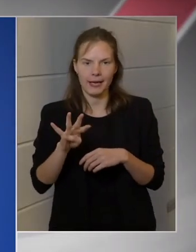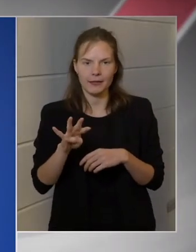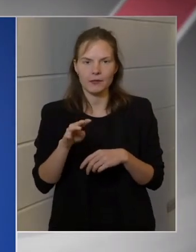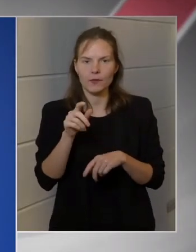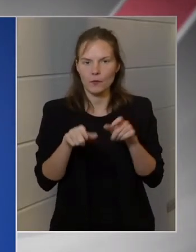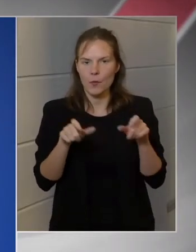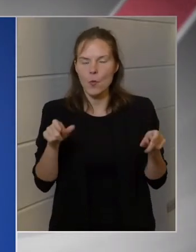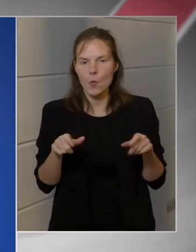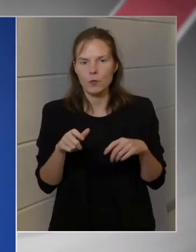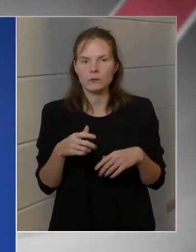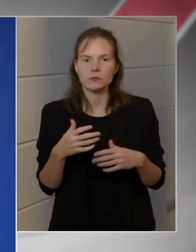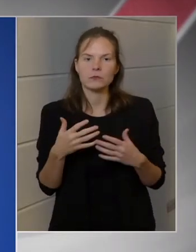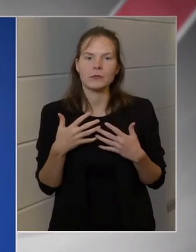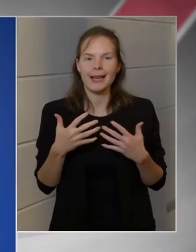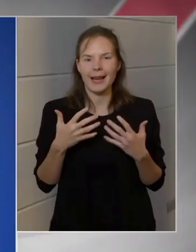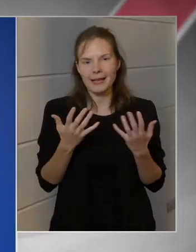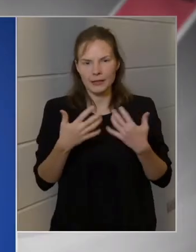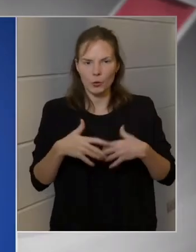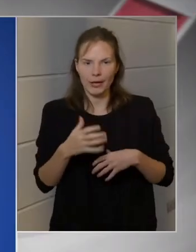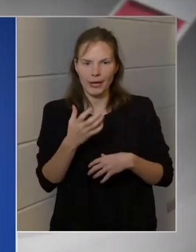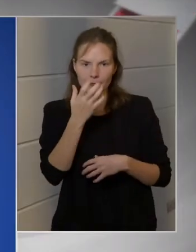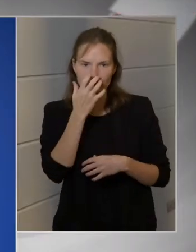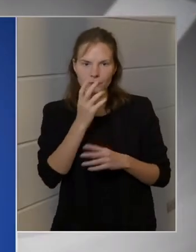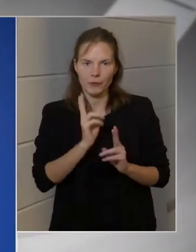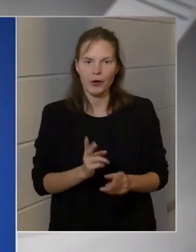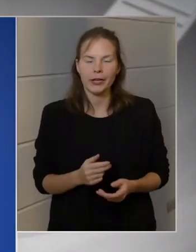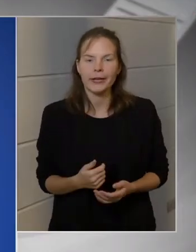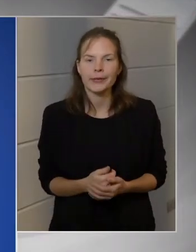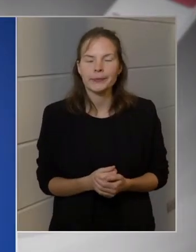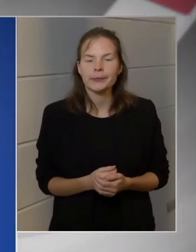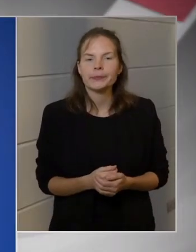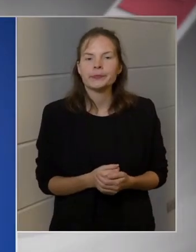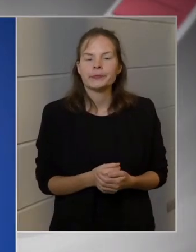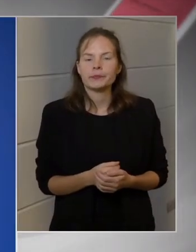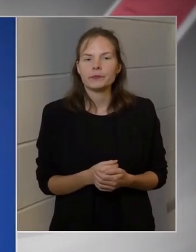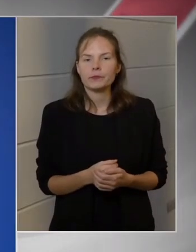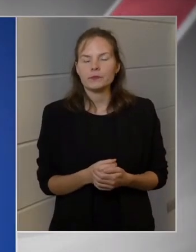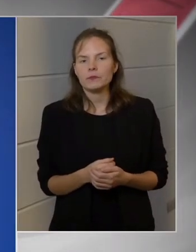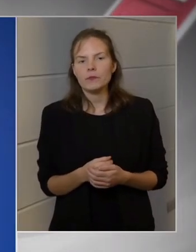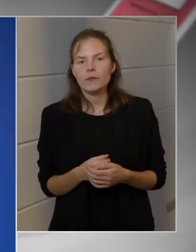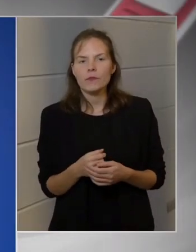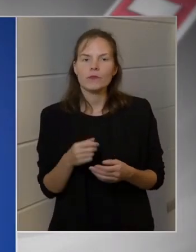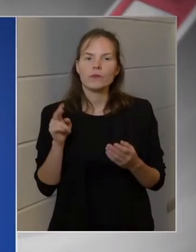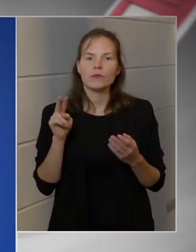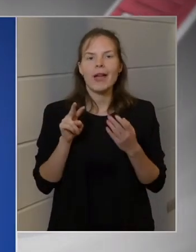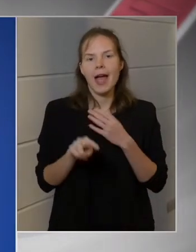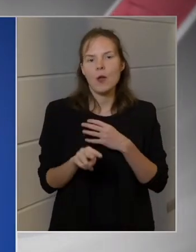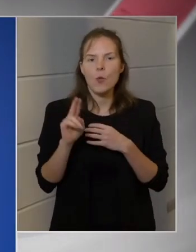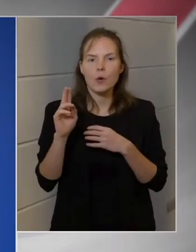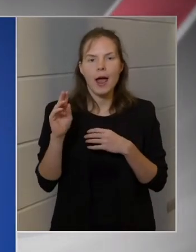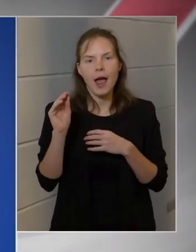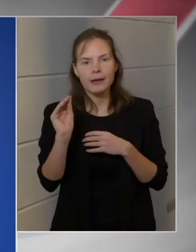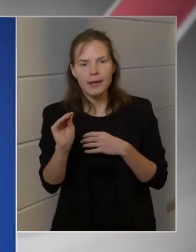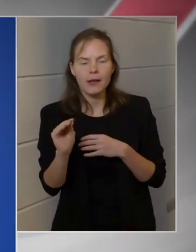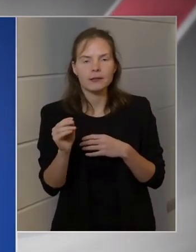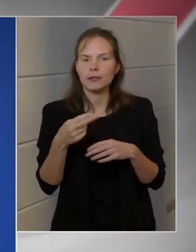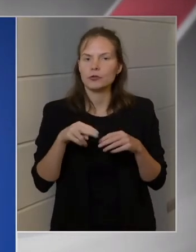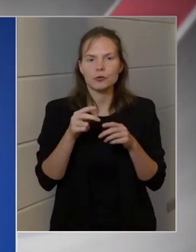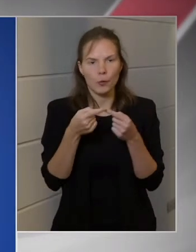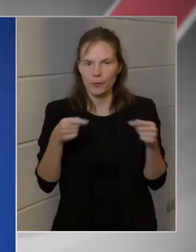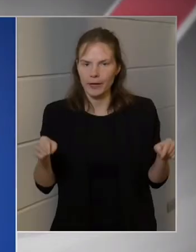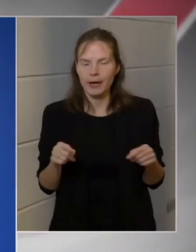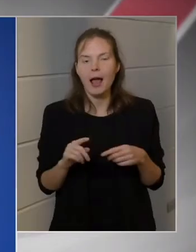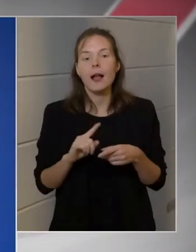vannak lélegeztetőgépen. Az előrejelzések, ahogy eddig is, sokfélék, de abban